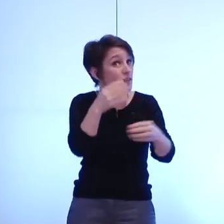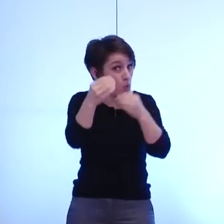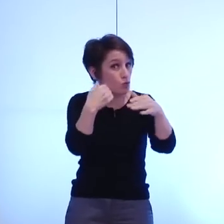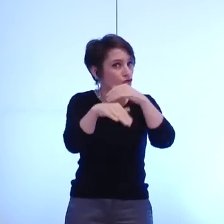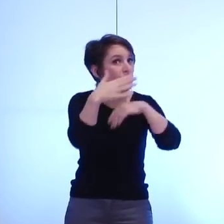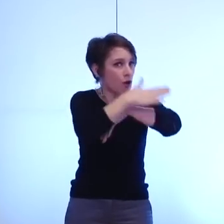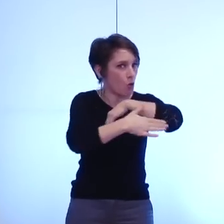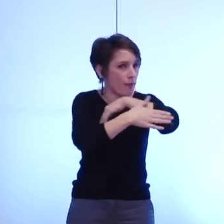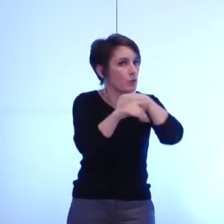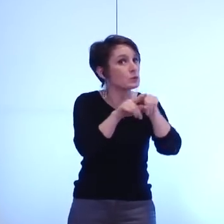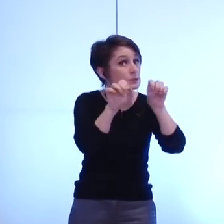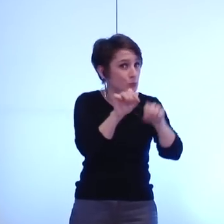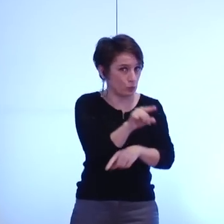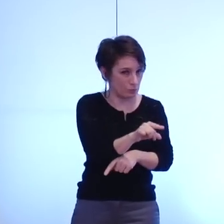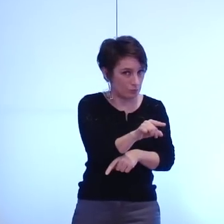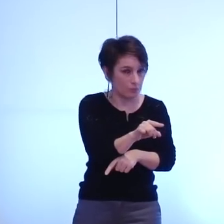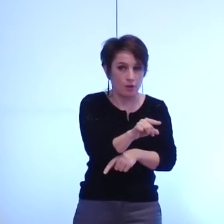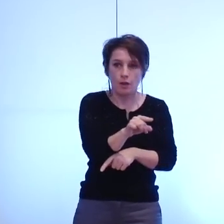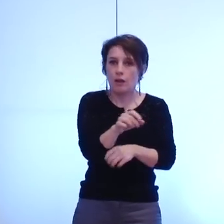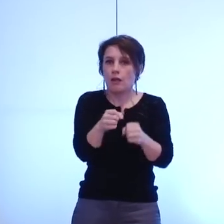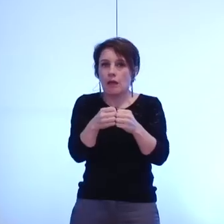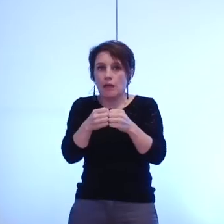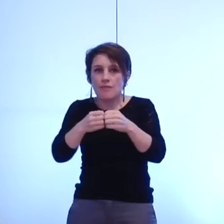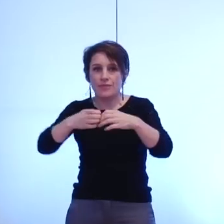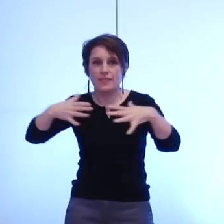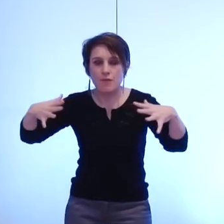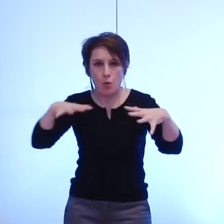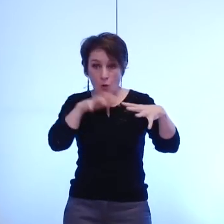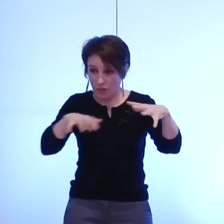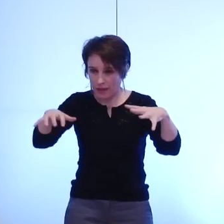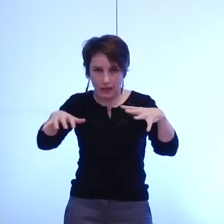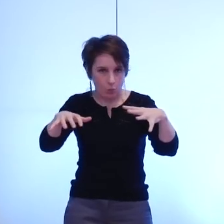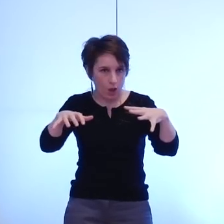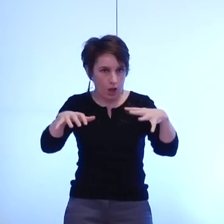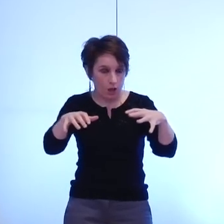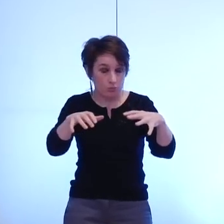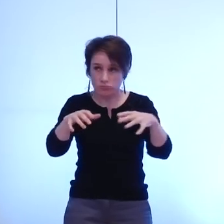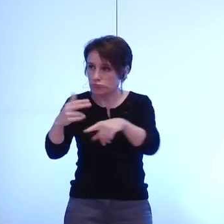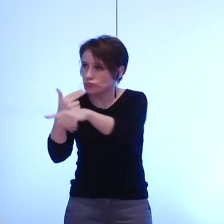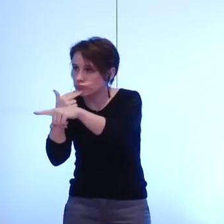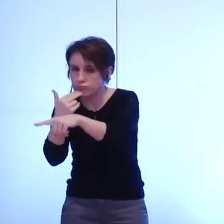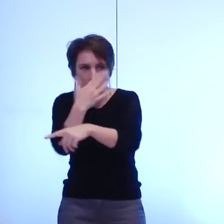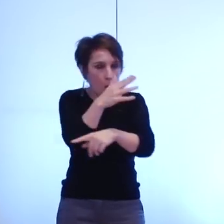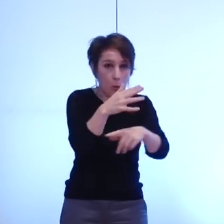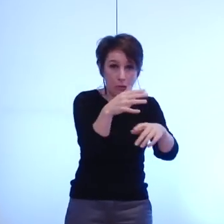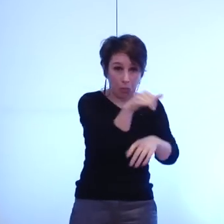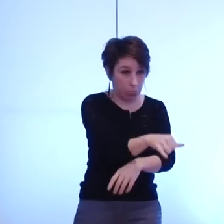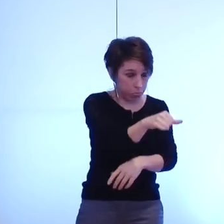des hétérogénéités de développement territorial qui sont majeures et qui doivent être les questions